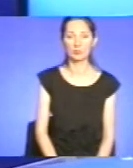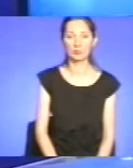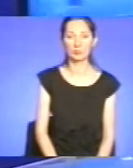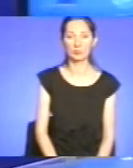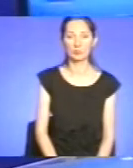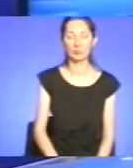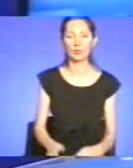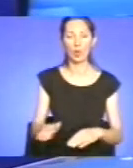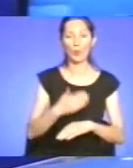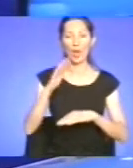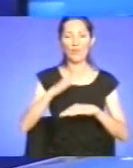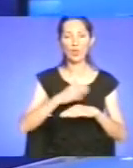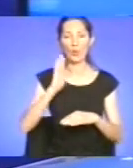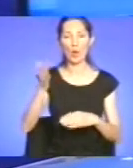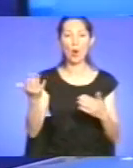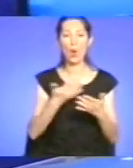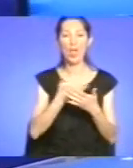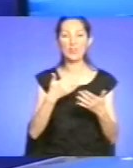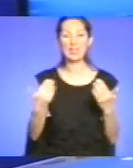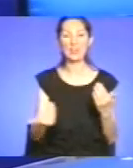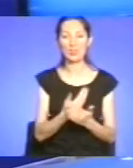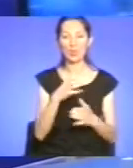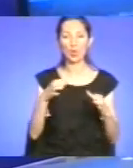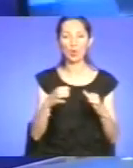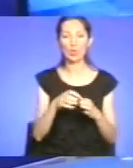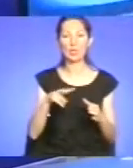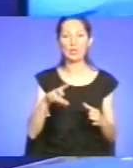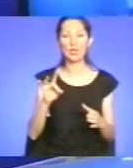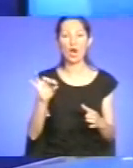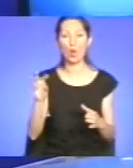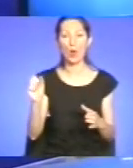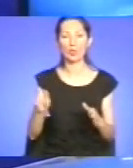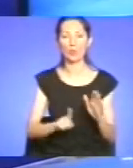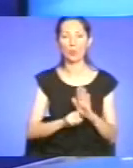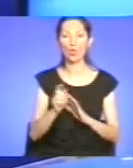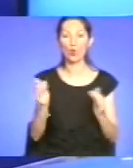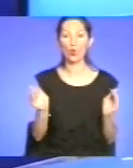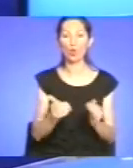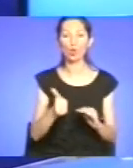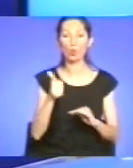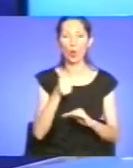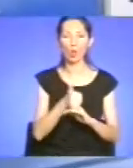Добрий вечір у прямому ефірі «Вісті» у студії Лариса Романівна. Початку коротко про головне.